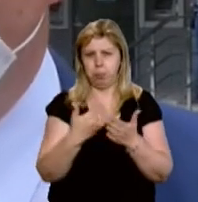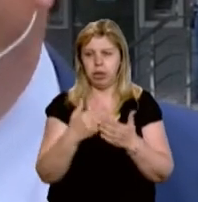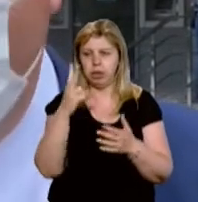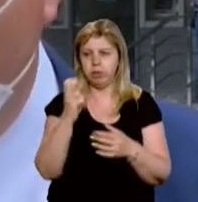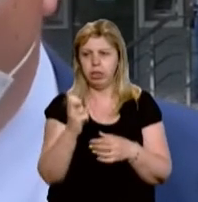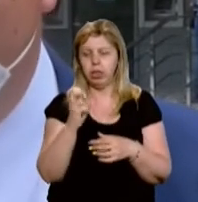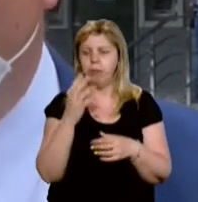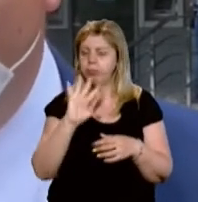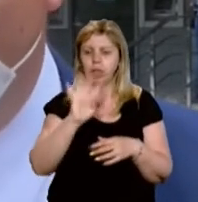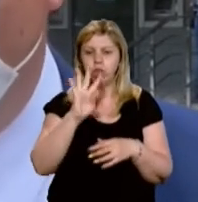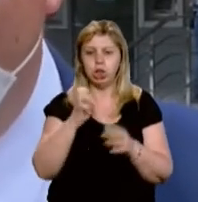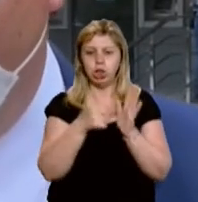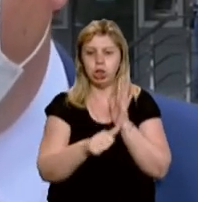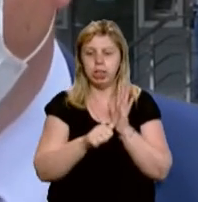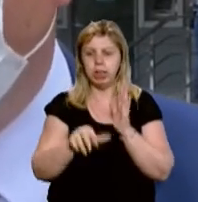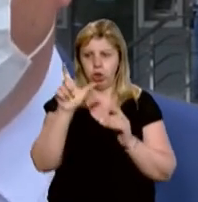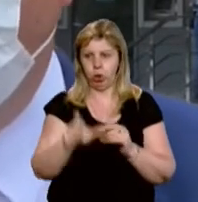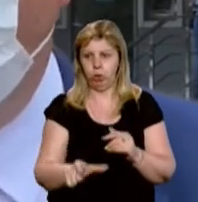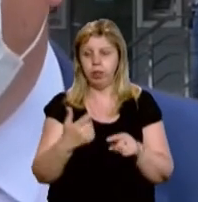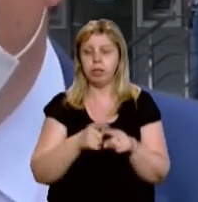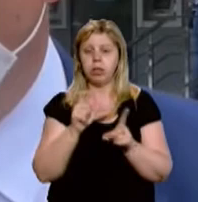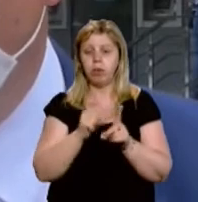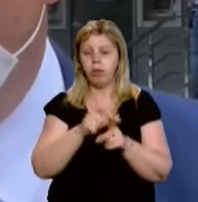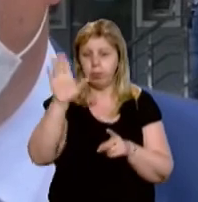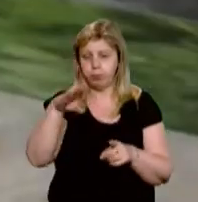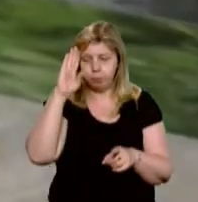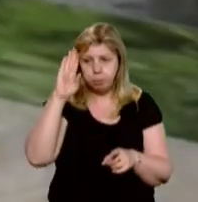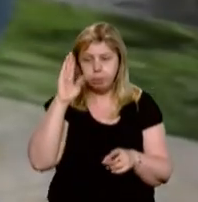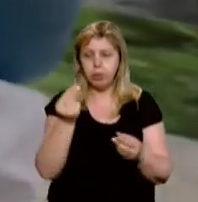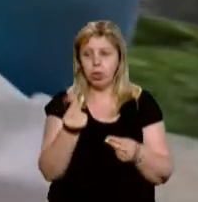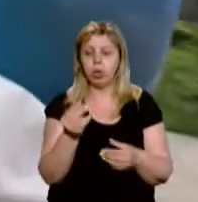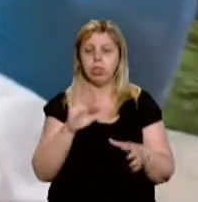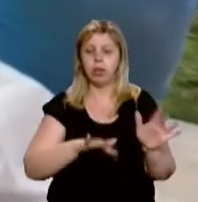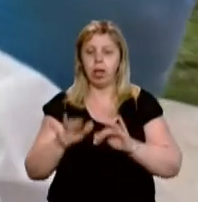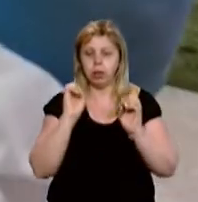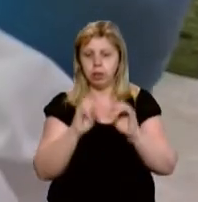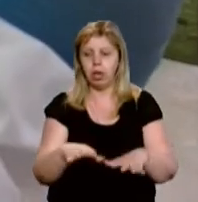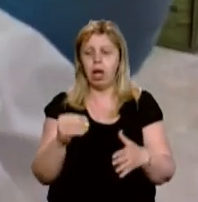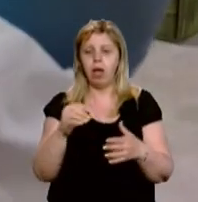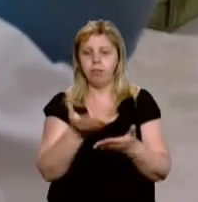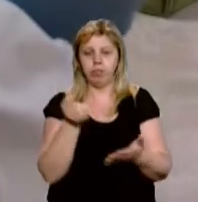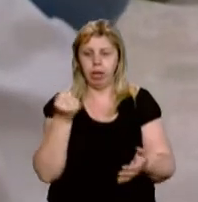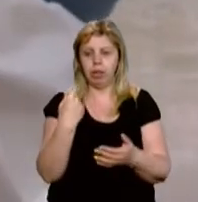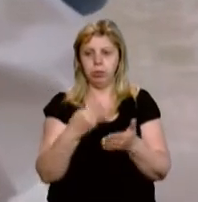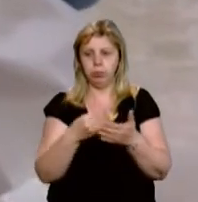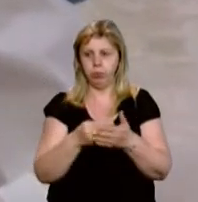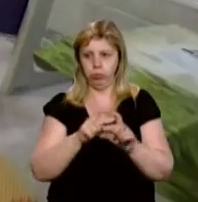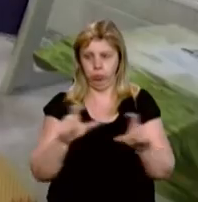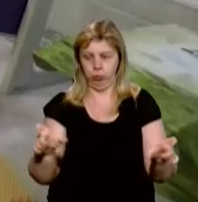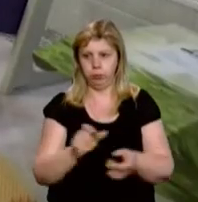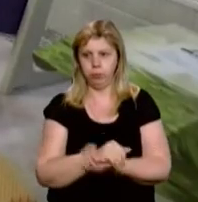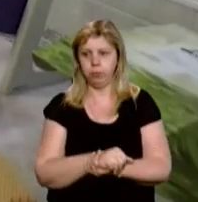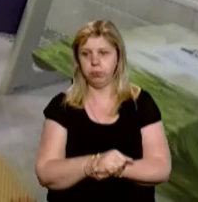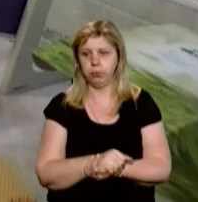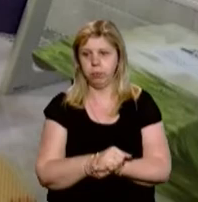460 чоловік. За словами Василя Решетаря, гроші на тестування вчителів спрямували із бюджету шкіл. Діана